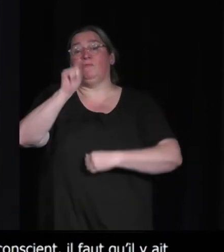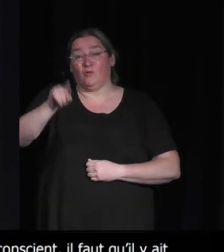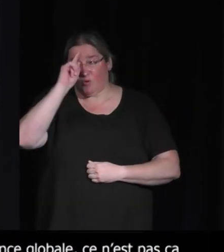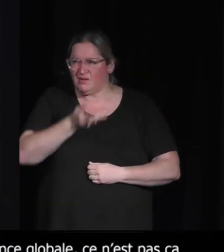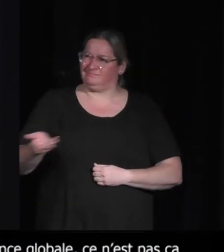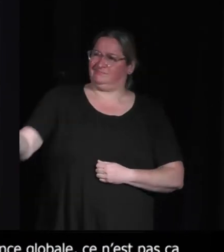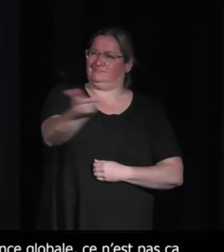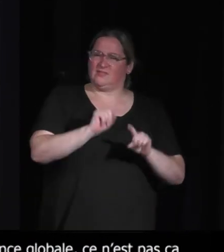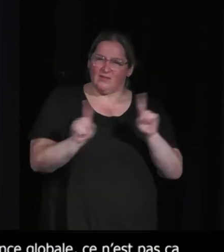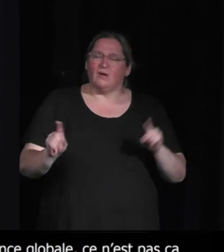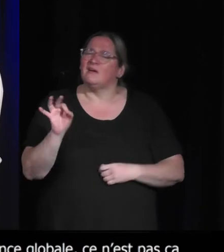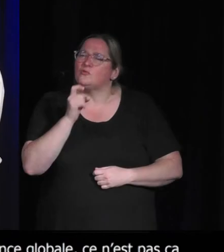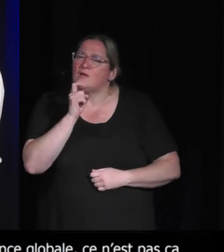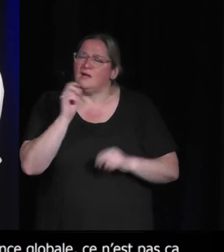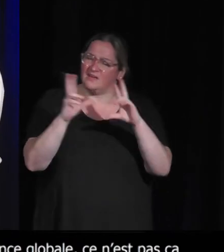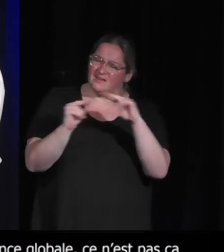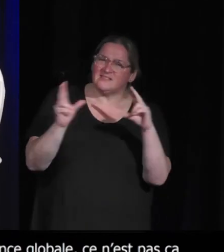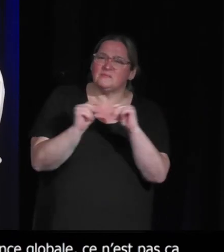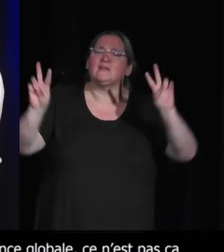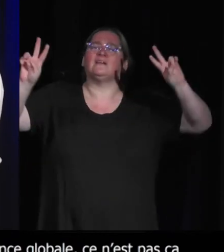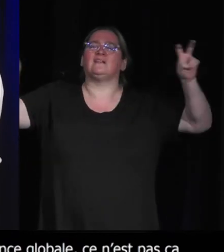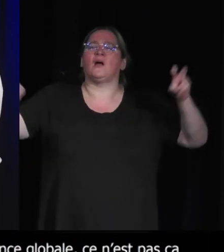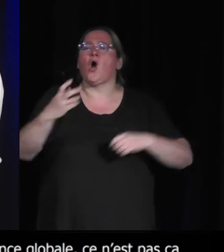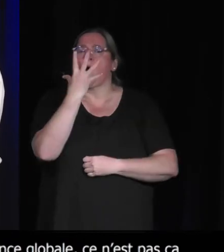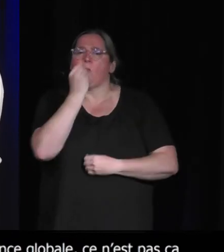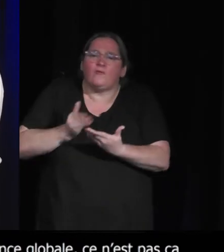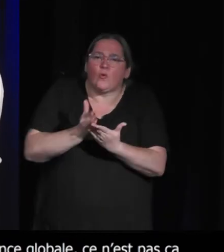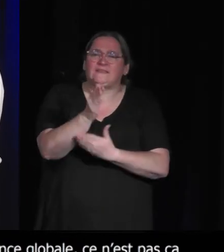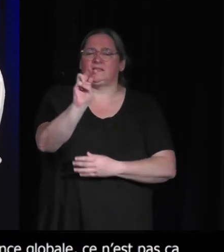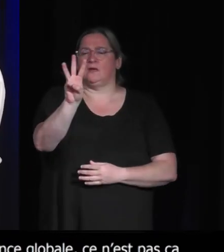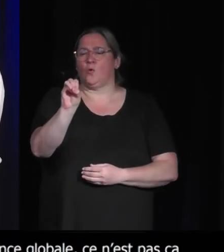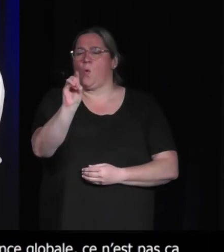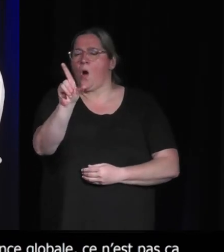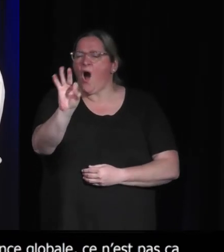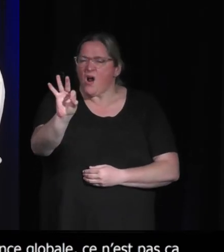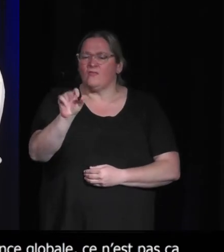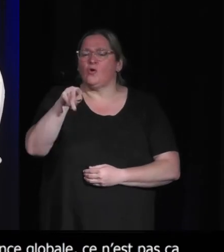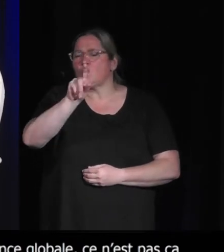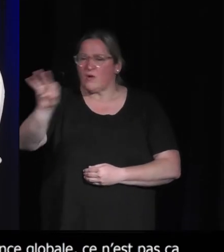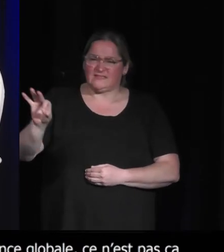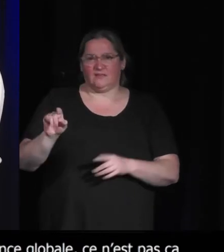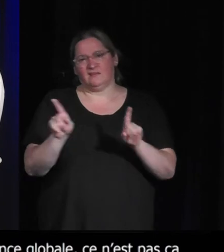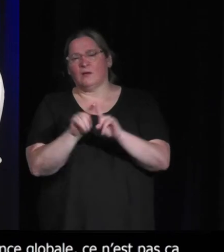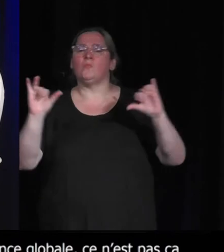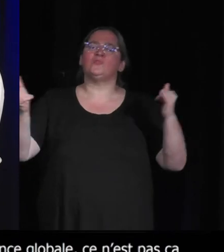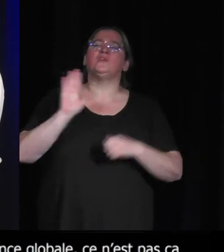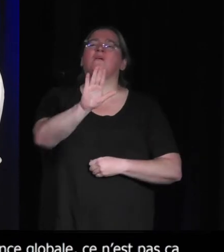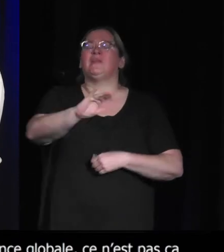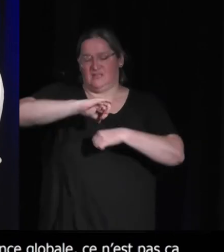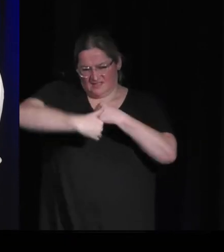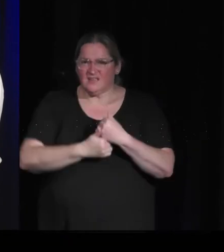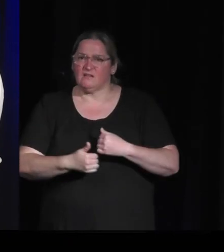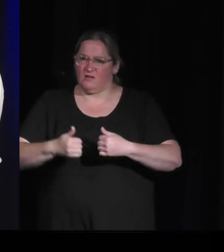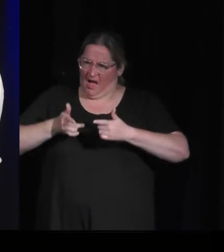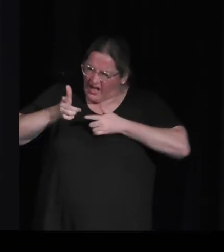dit que tu as parlé de Wolf Quest. La tendance globale,'est quand même... Ça reste quand même l'affrontement, la gestion, le surplomb. Ça reste quand même du